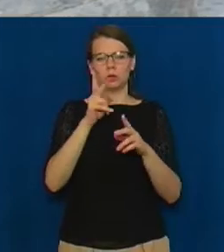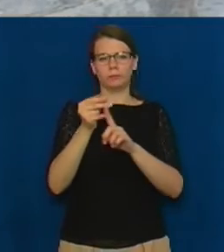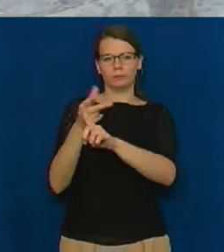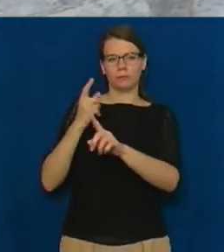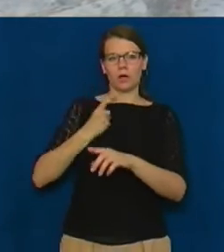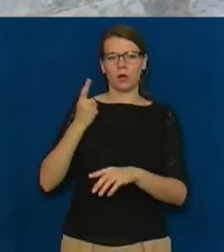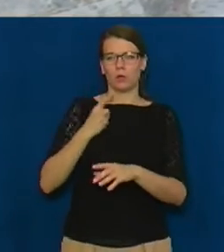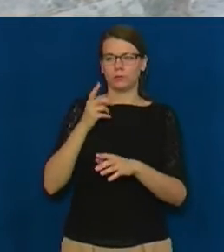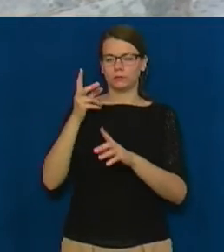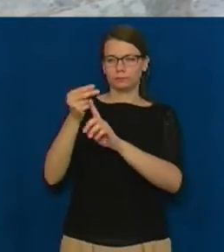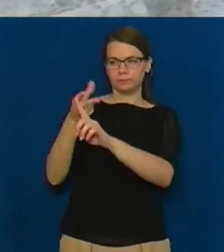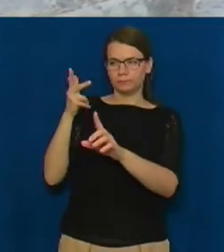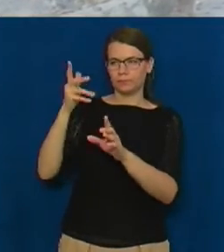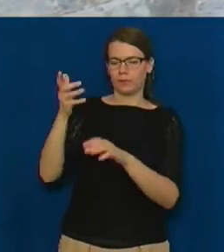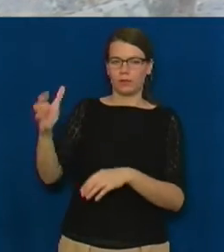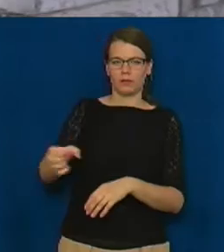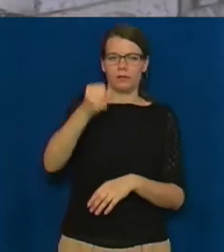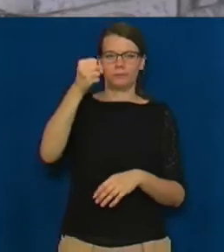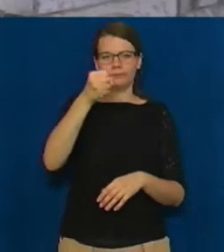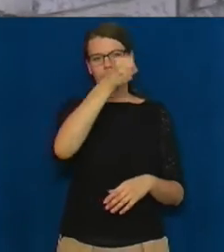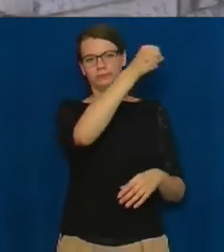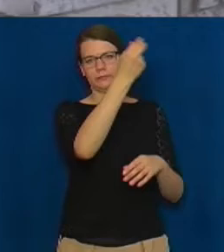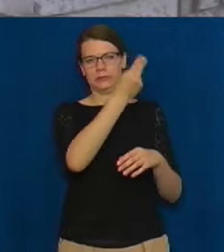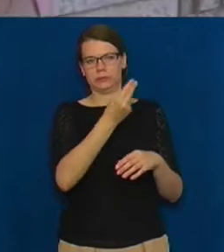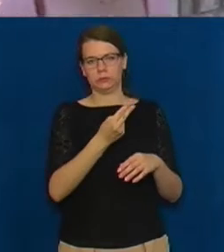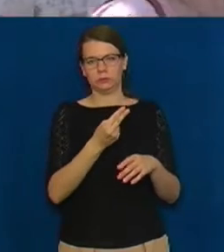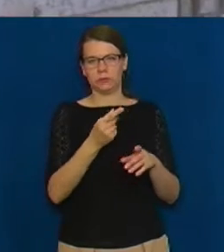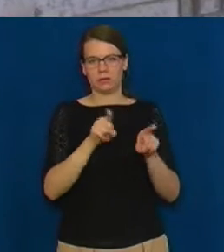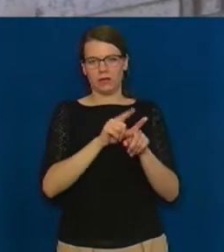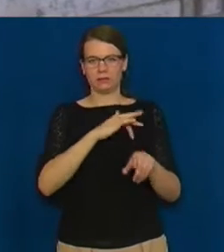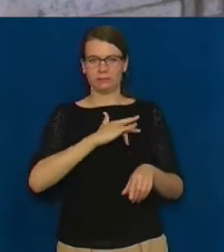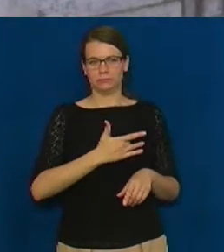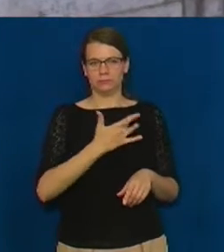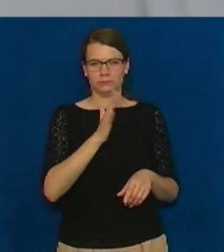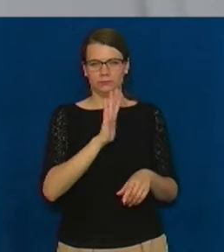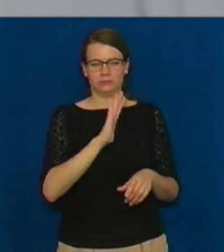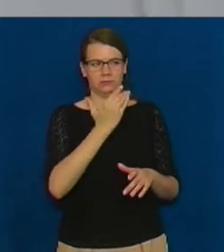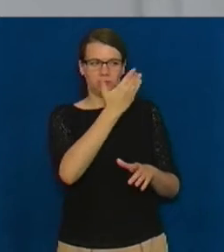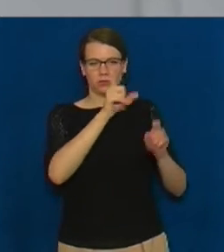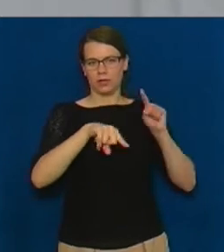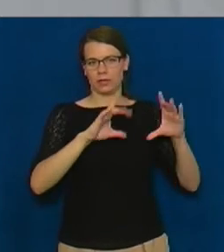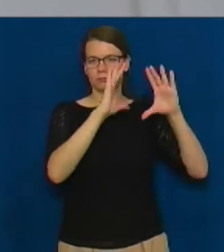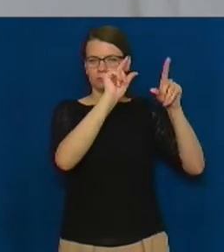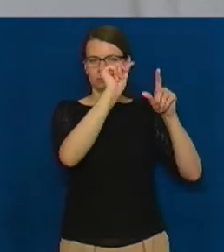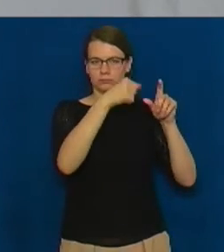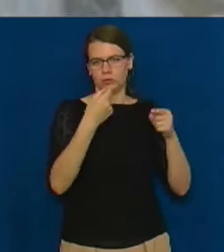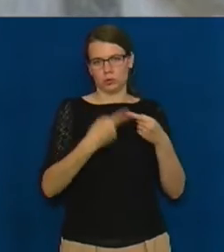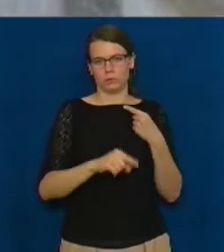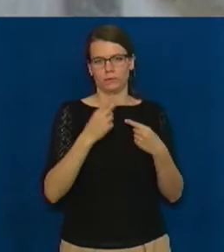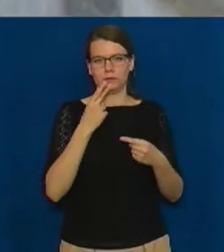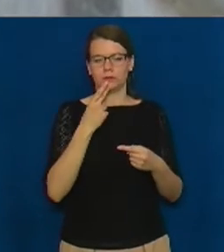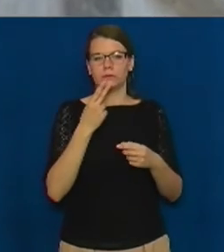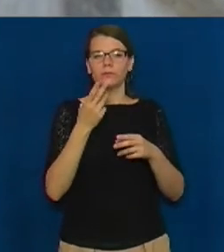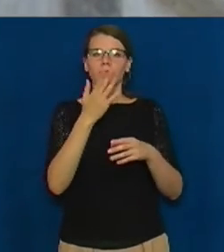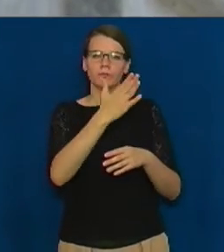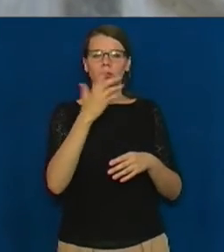Нехарактерний сюжет для медальйонів. Зі слів Любові Головачової, на стінну оздобу не чіпатимуть, підфарбують лише